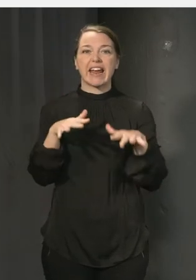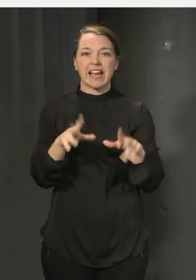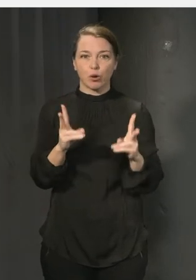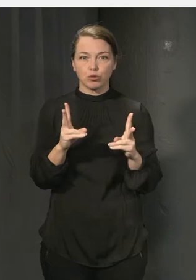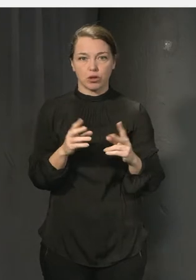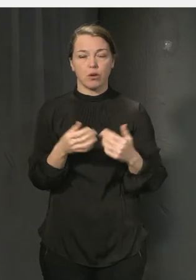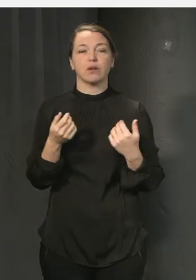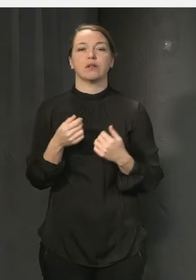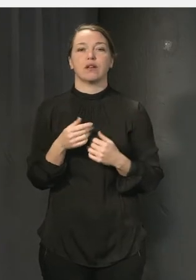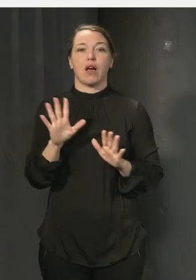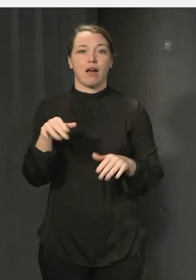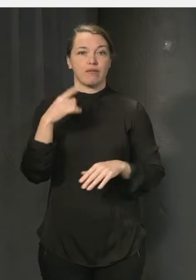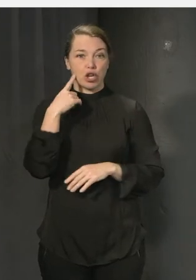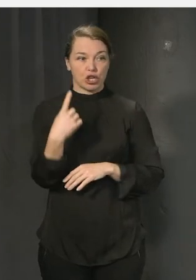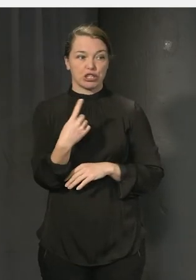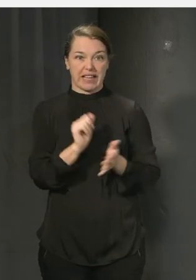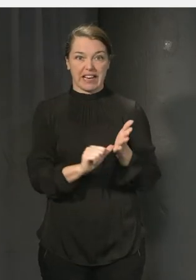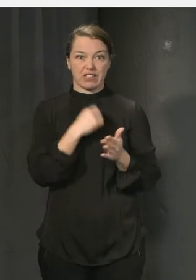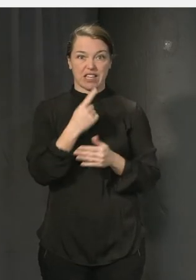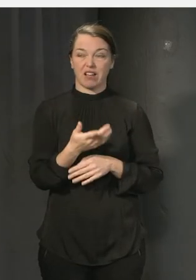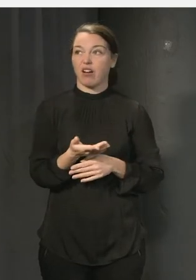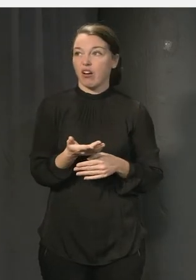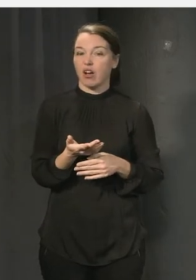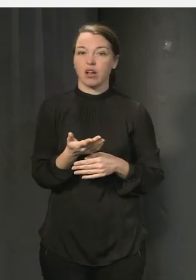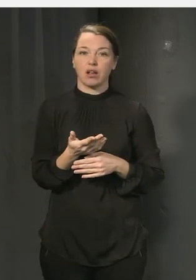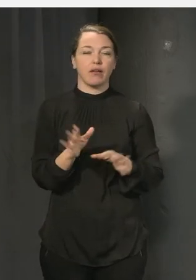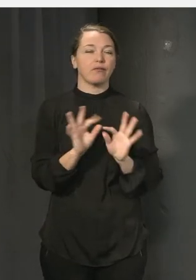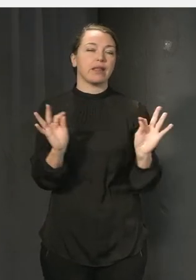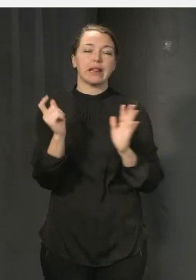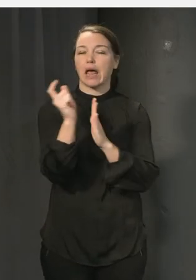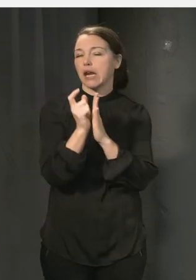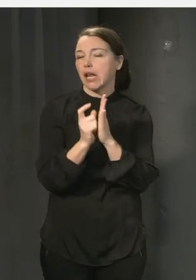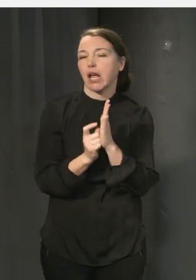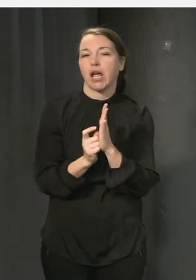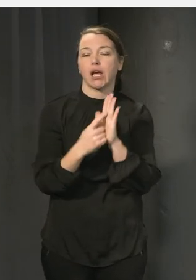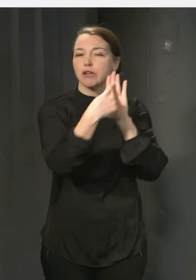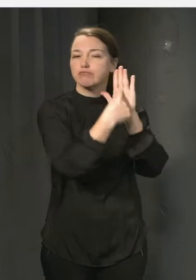händer. För det hör ju jag elever säger. Man kan ha jättetjusiga regler.